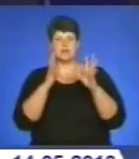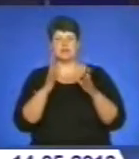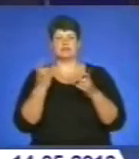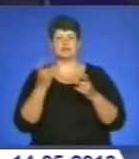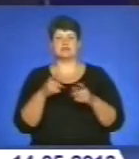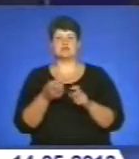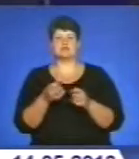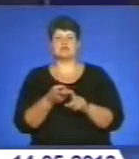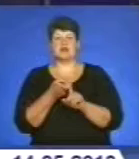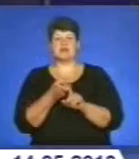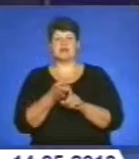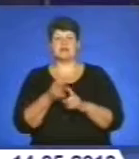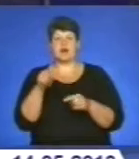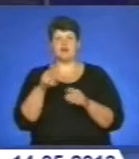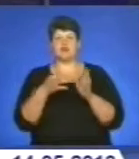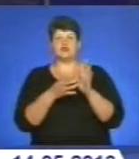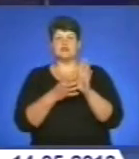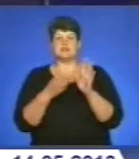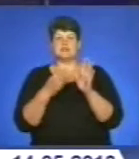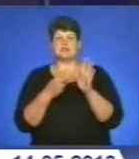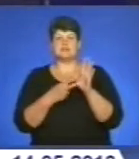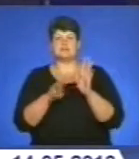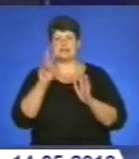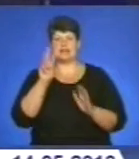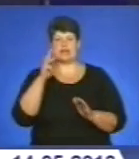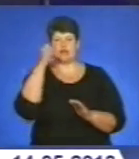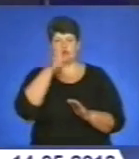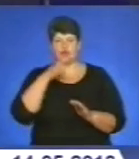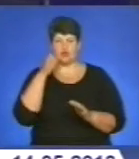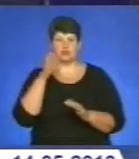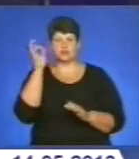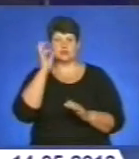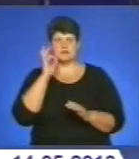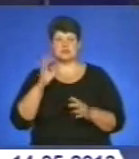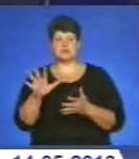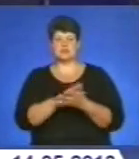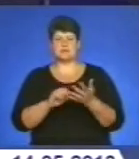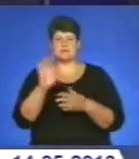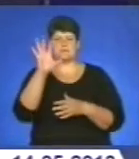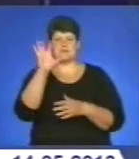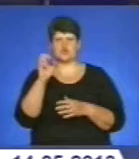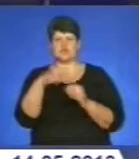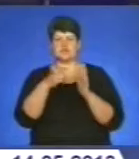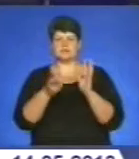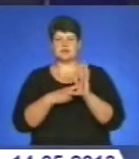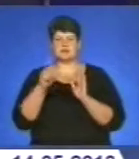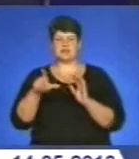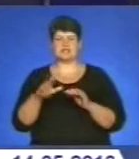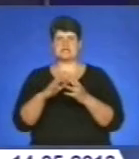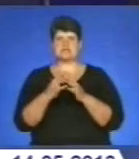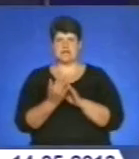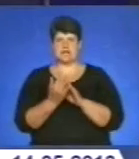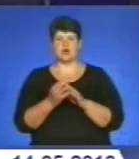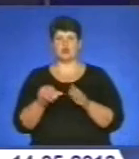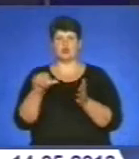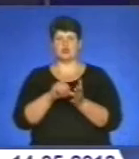Там наприкінці 1943 року фашисти знищили 615 жителів села. Участь у заході взяв голова